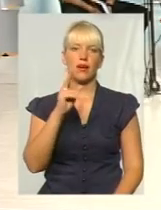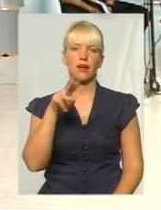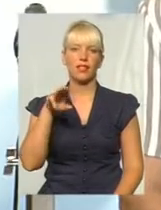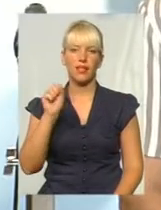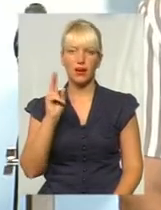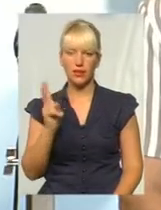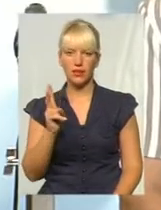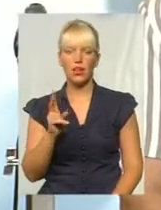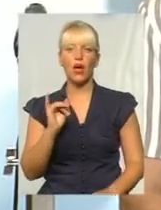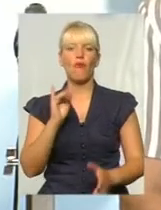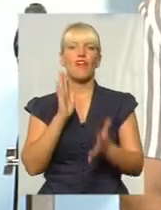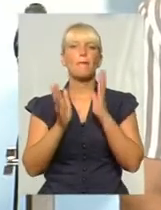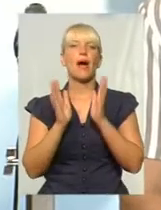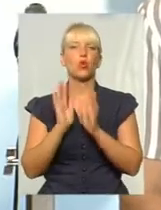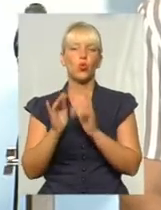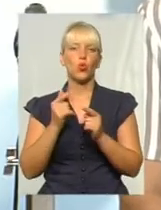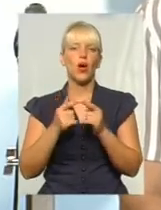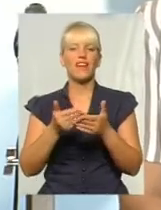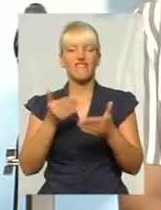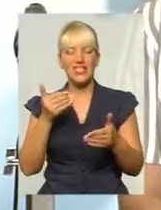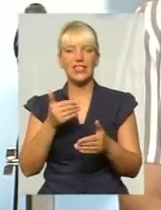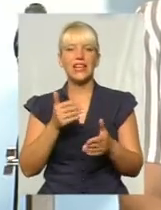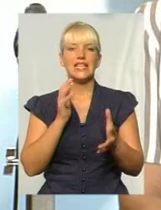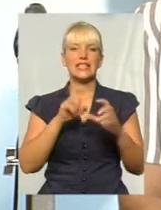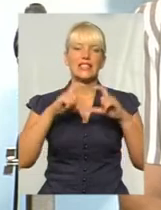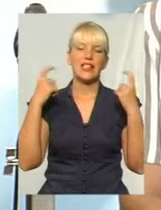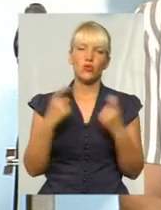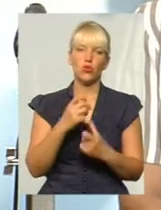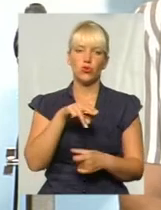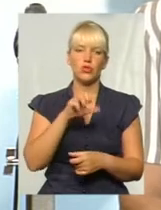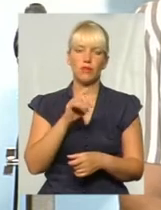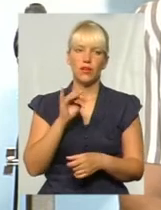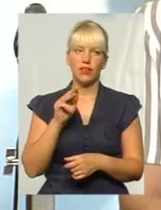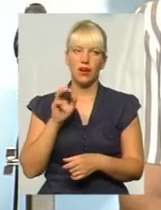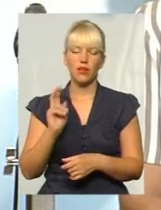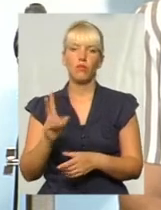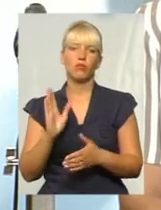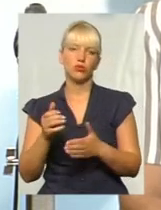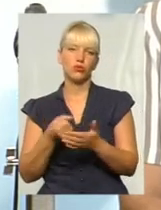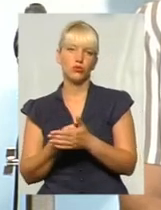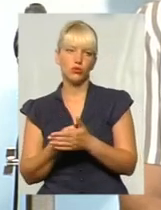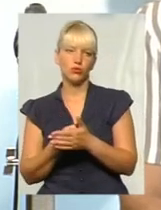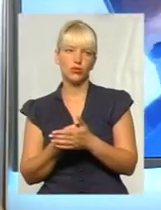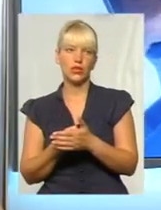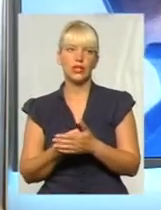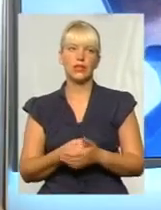І наступний крок буде від стадіону Спартак до вулиці Олімпійської. Дякую, пані Тетяно.